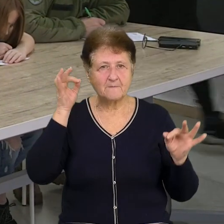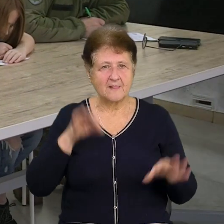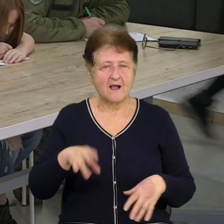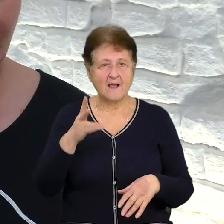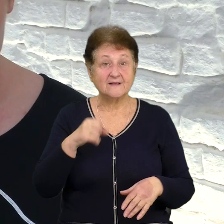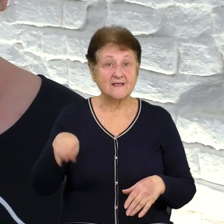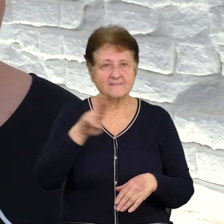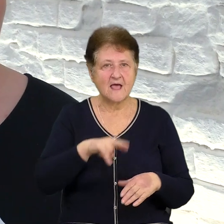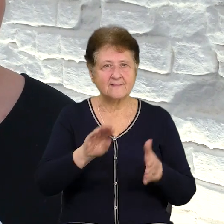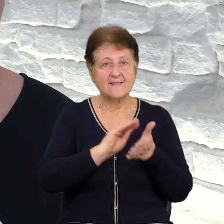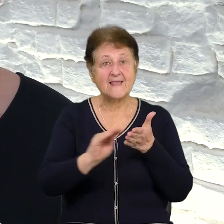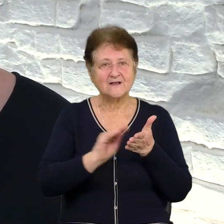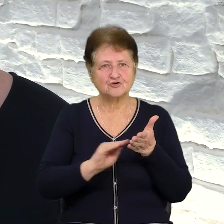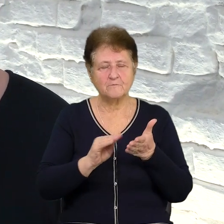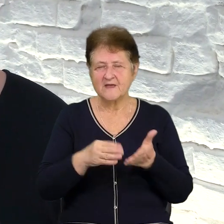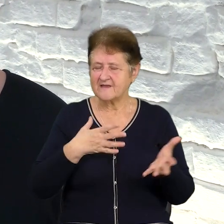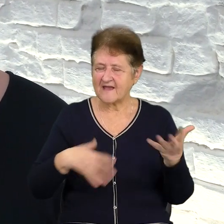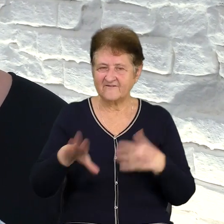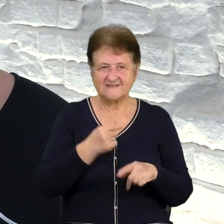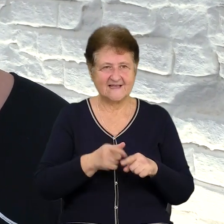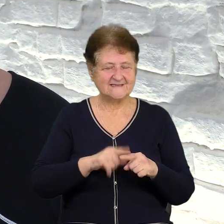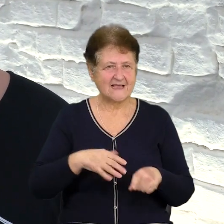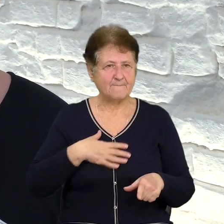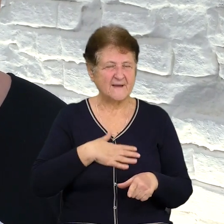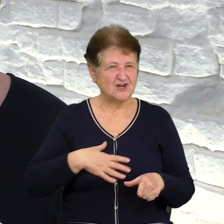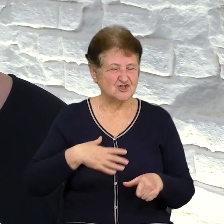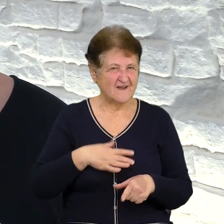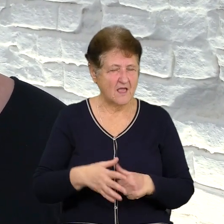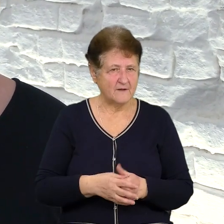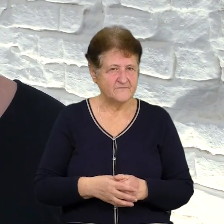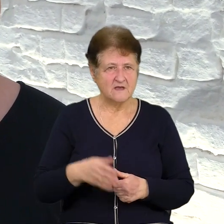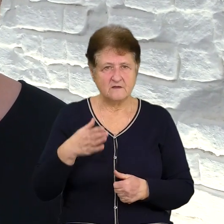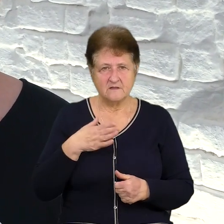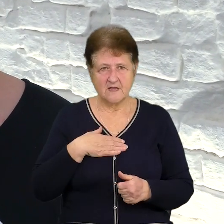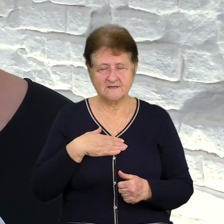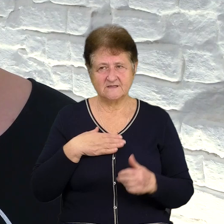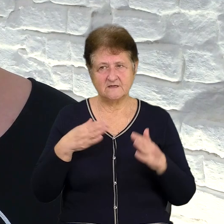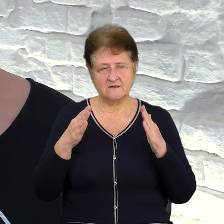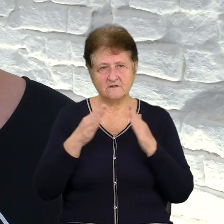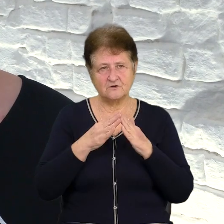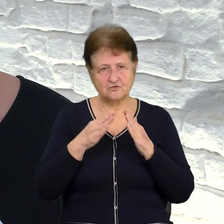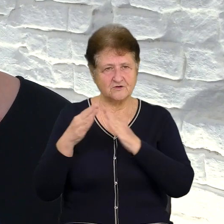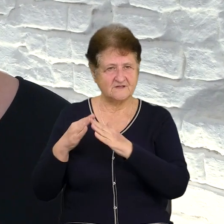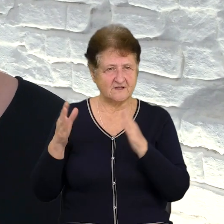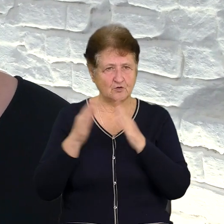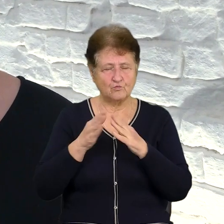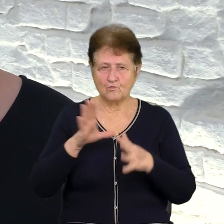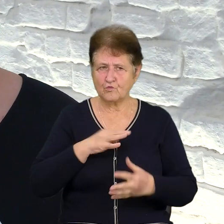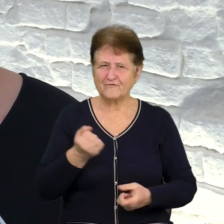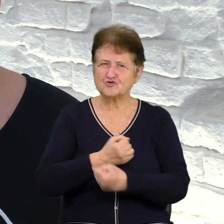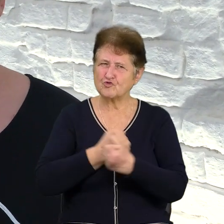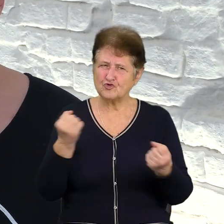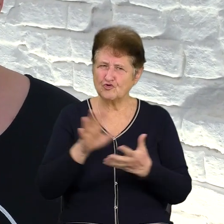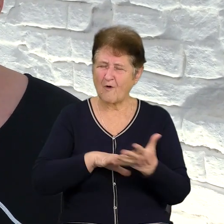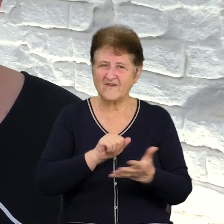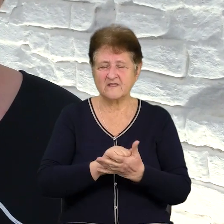текстом. Я пережила це все, і ми раптом не втратили будинок. Будинок сусіда був зруйнований повністю до фундаменту. Тому я